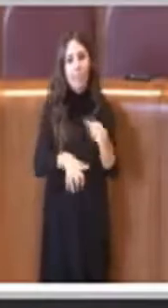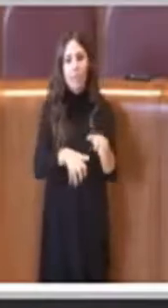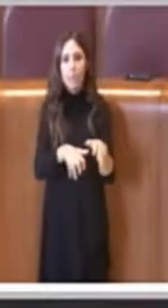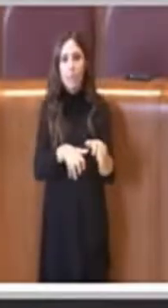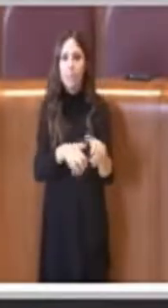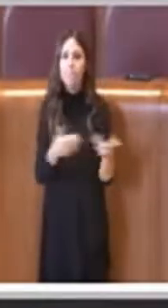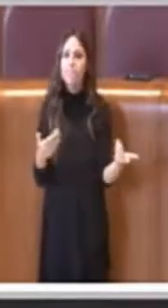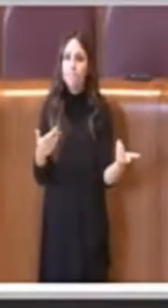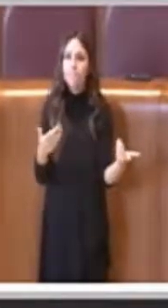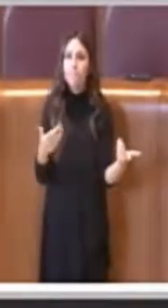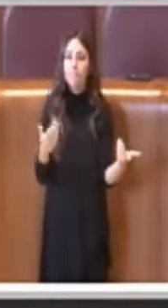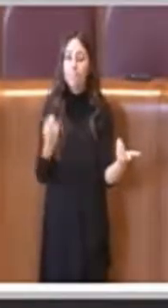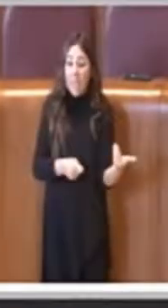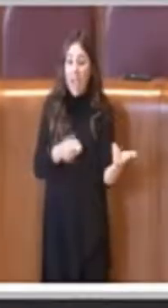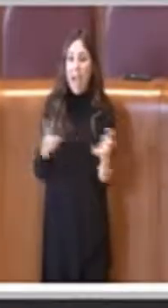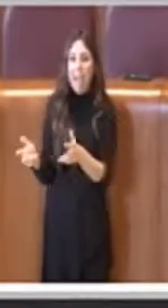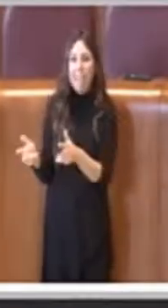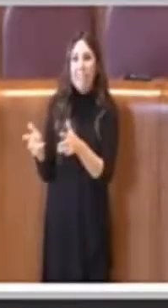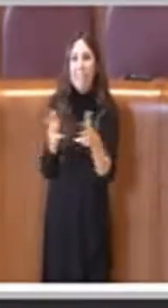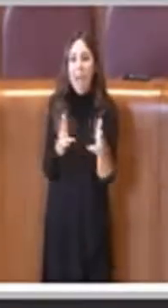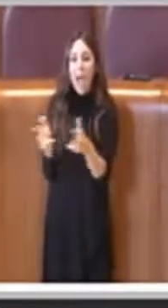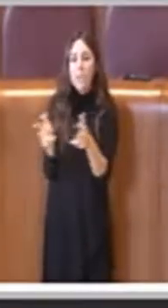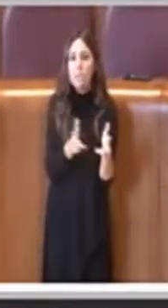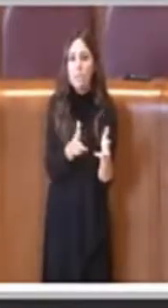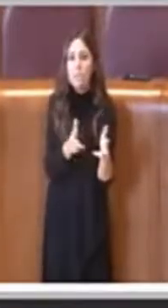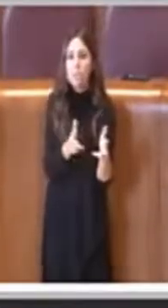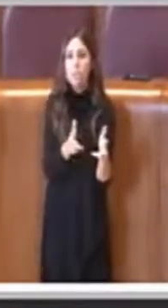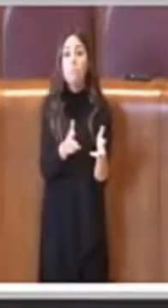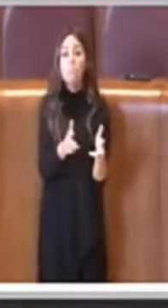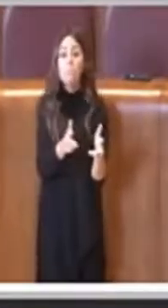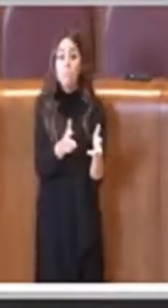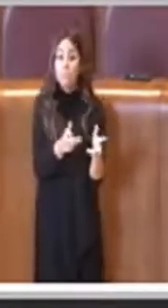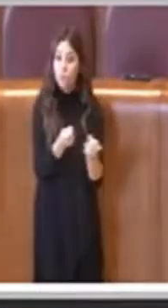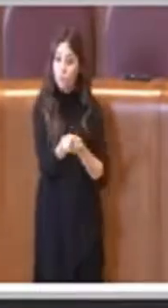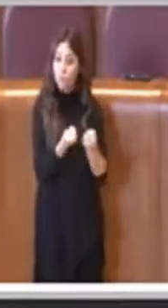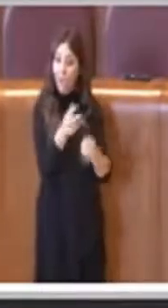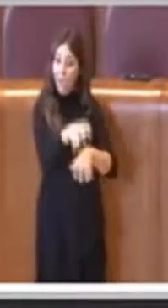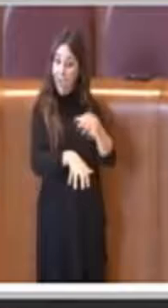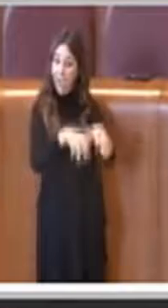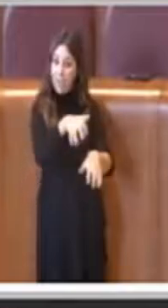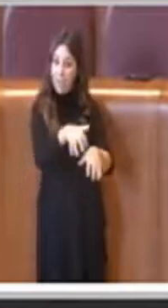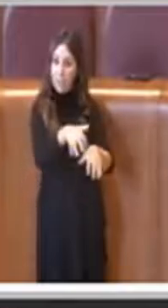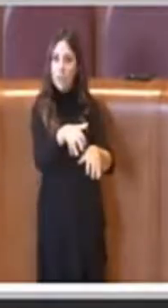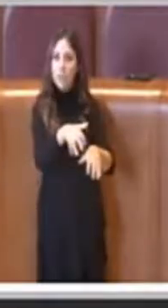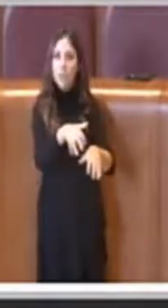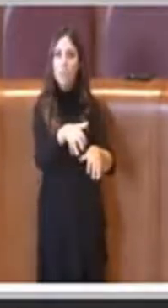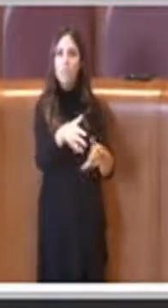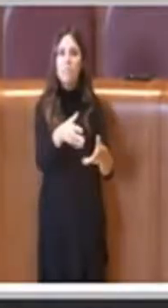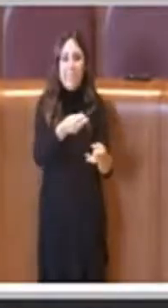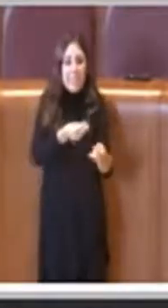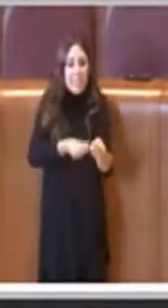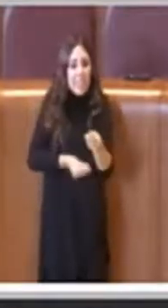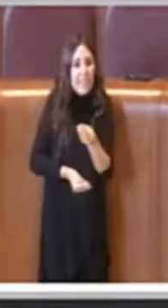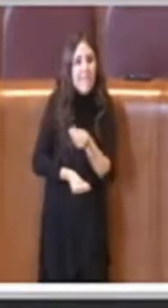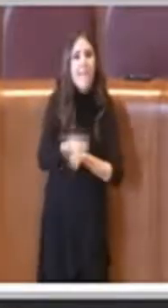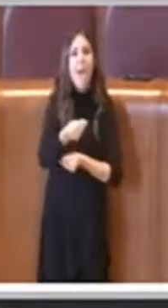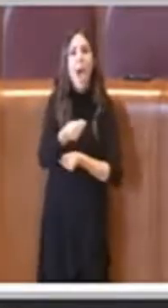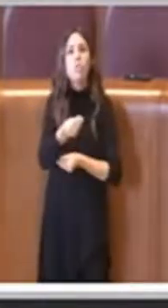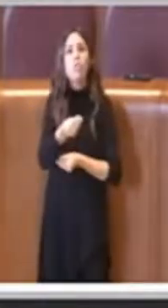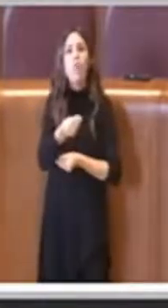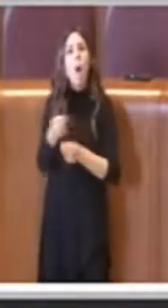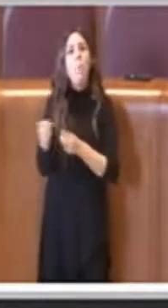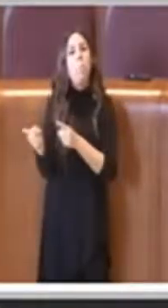di un trasporto quello appunto tramite un animale, un trasporto che nasce con gli anni dell